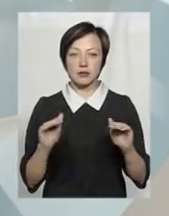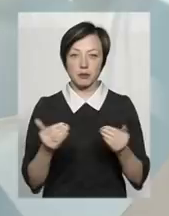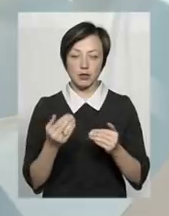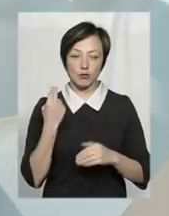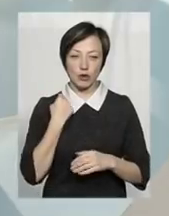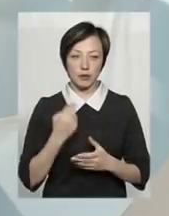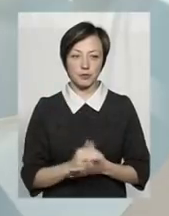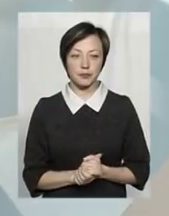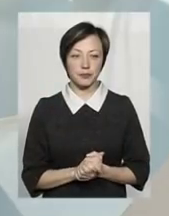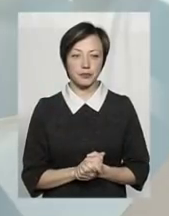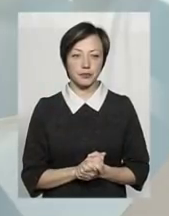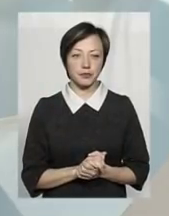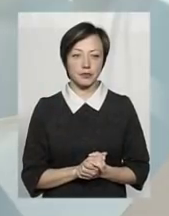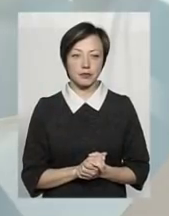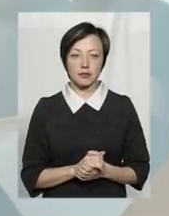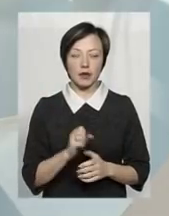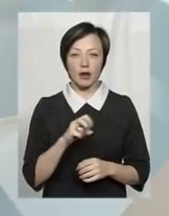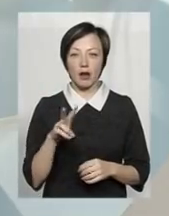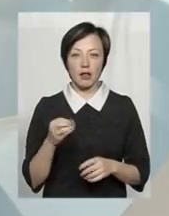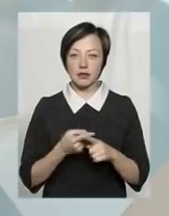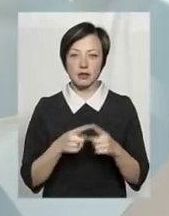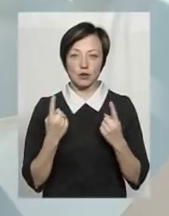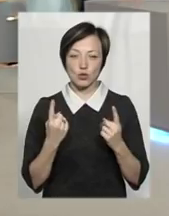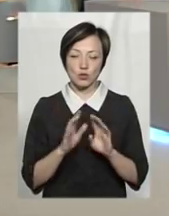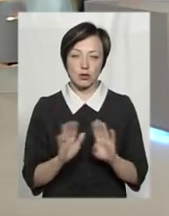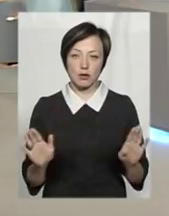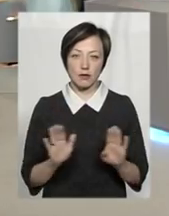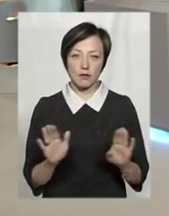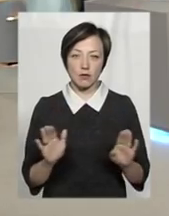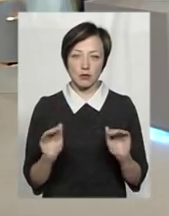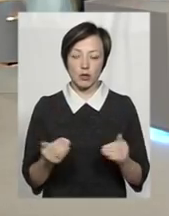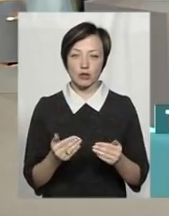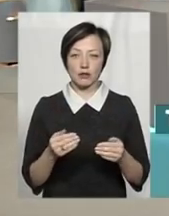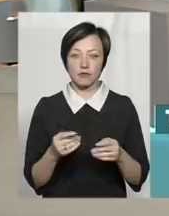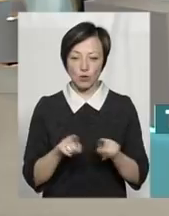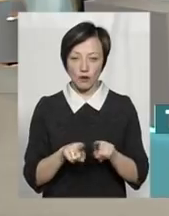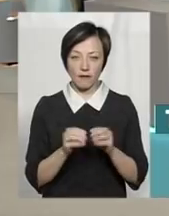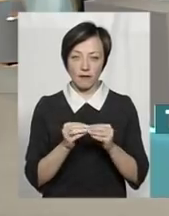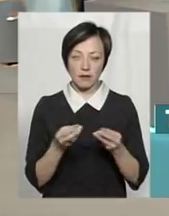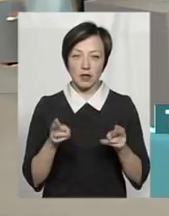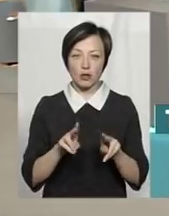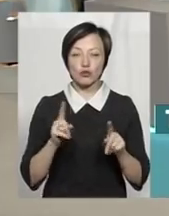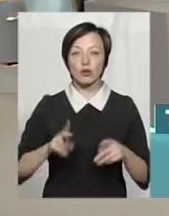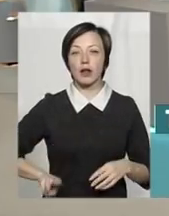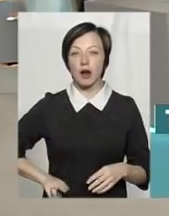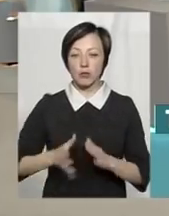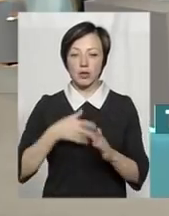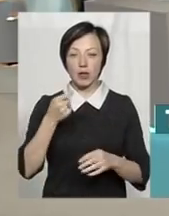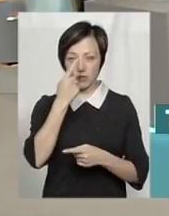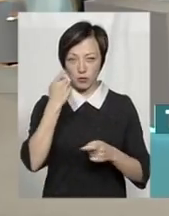кількість боргу. Але це ж не суттєво. А чому пустовод подає інформацію про